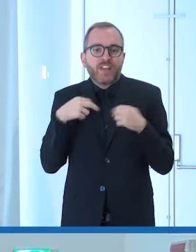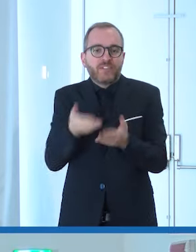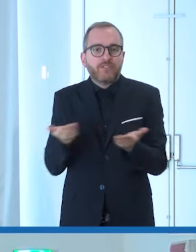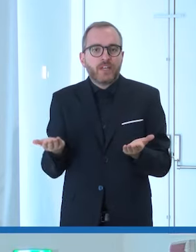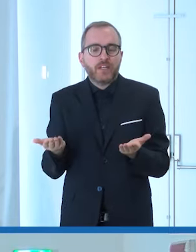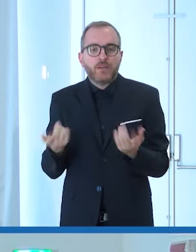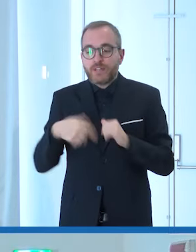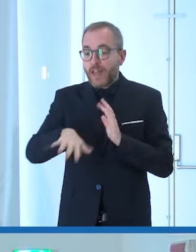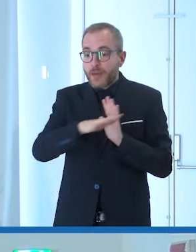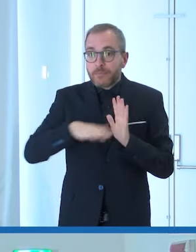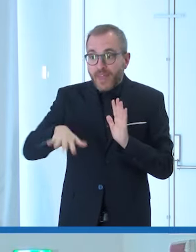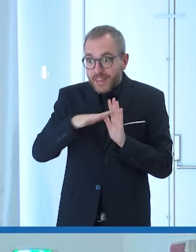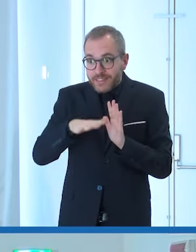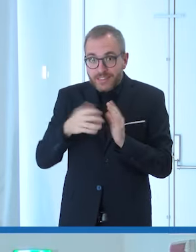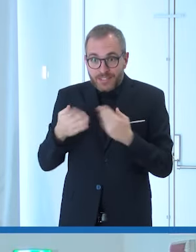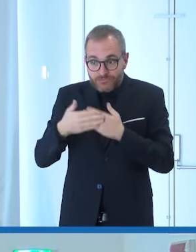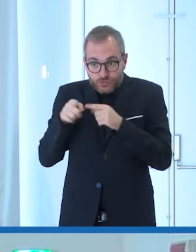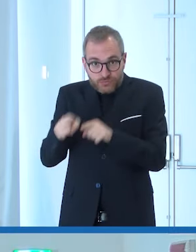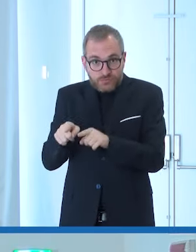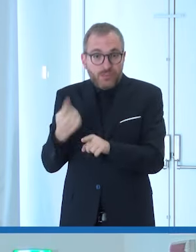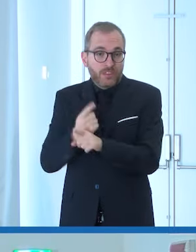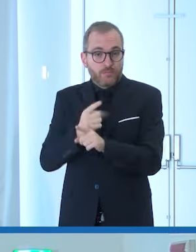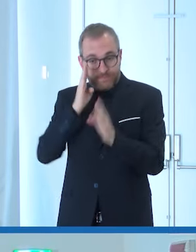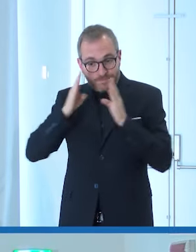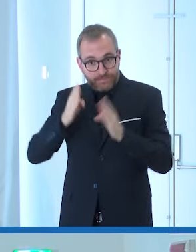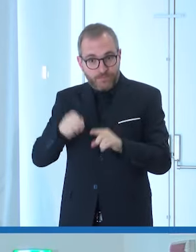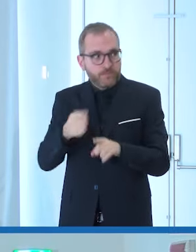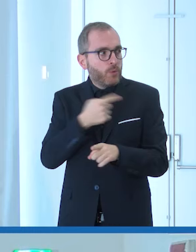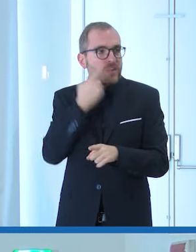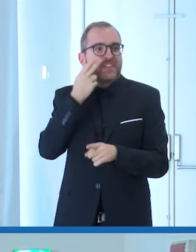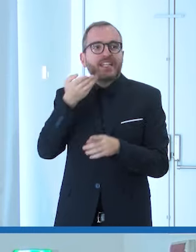quindi l'ambiente che lo circonda qui c'è una rampa per fortuna